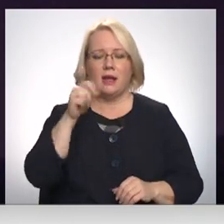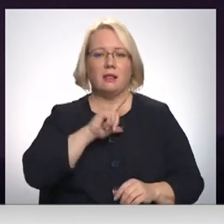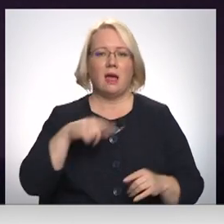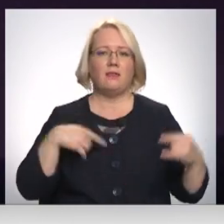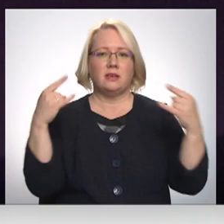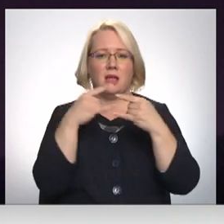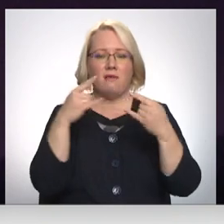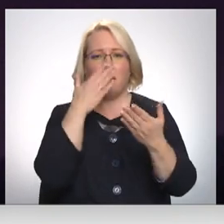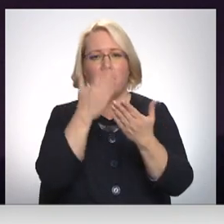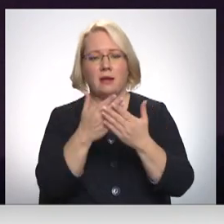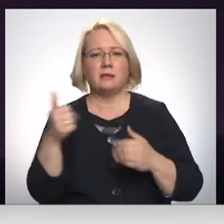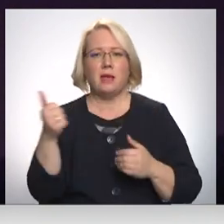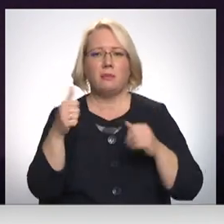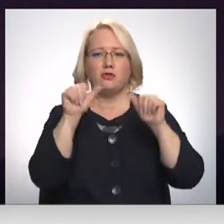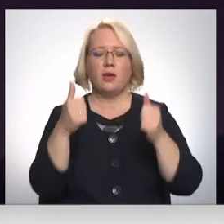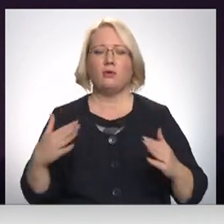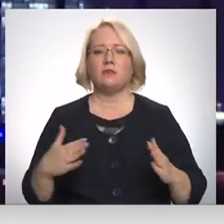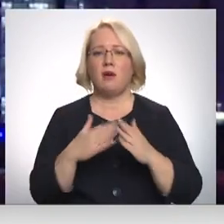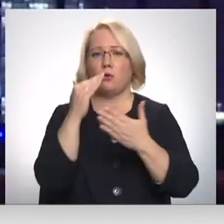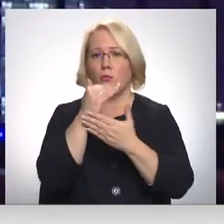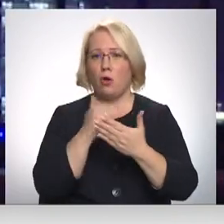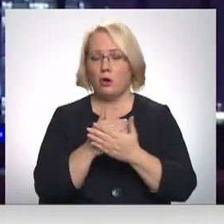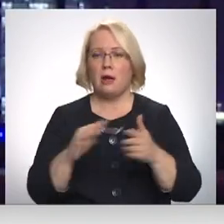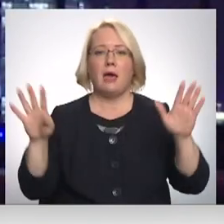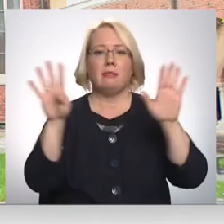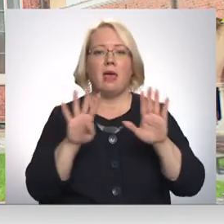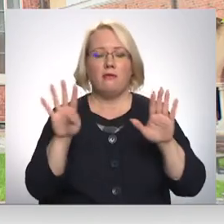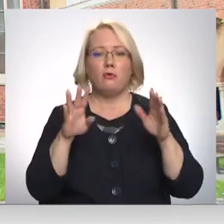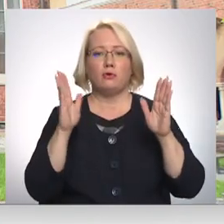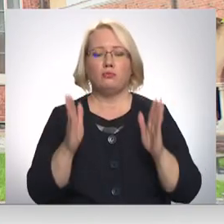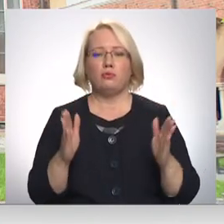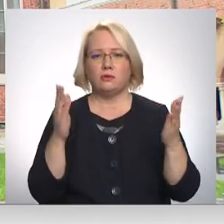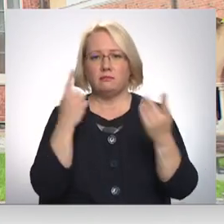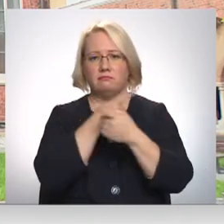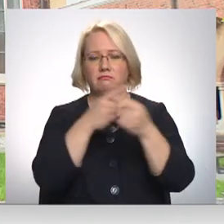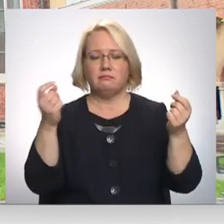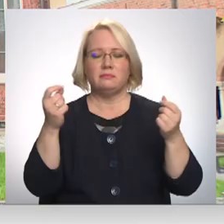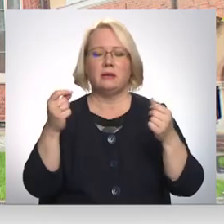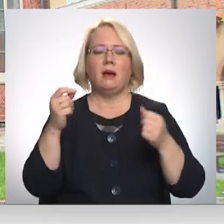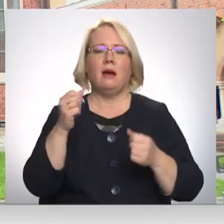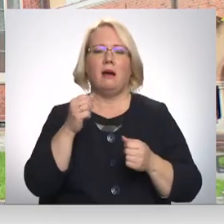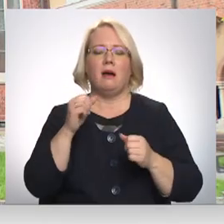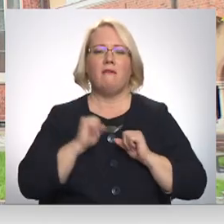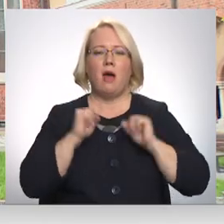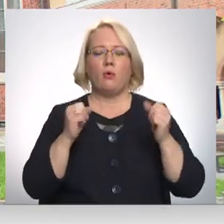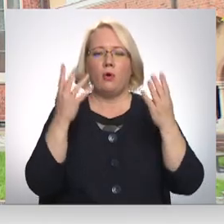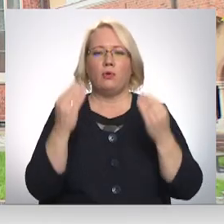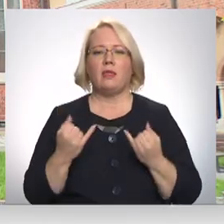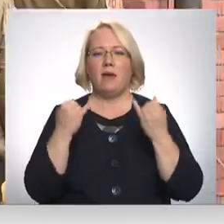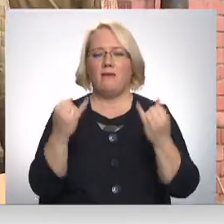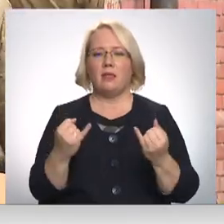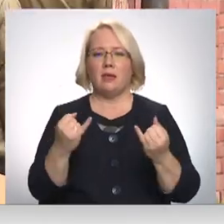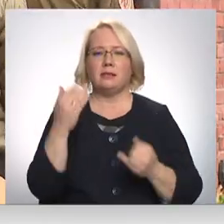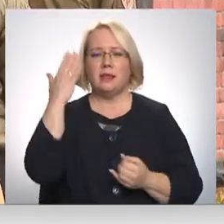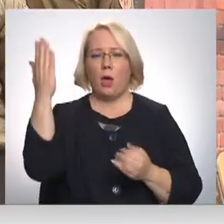īpaši veidota svētku programma. Deviņos no rīta tiks translēts Lāčplēša dienas dievkalpojums no Doma baznīcas. Dienas laikā